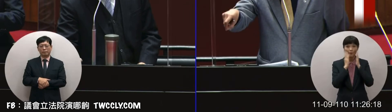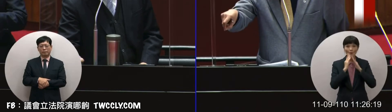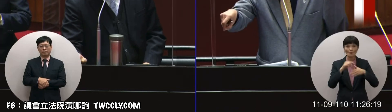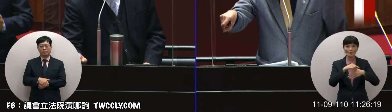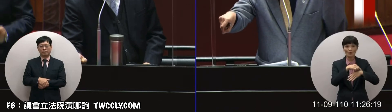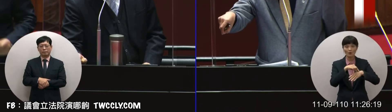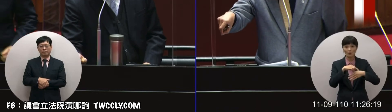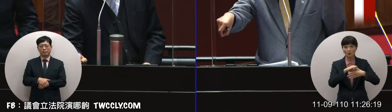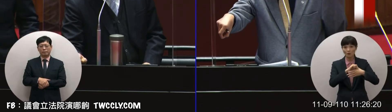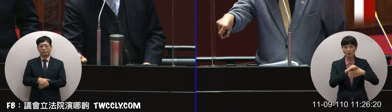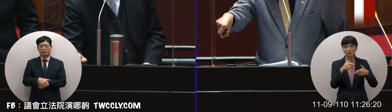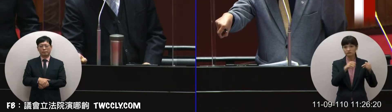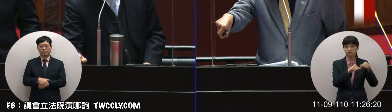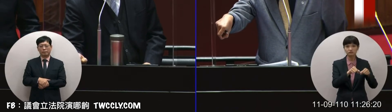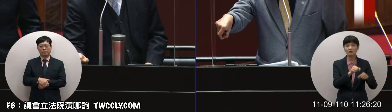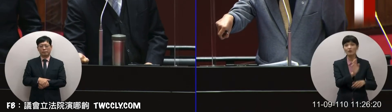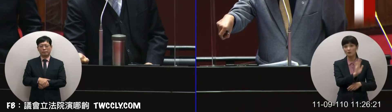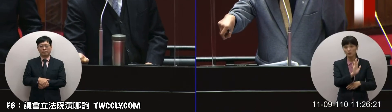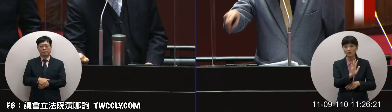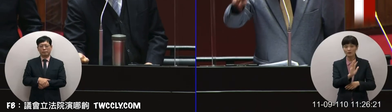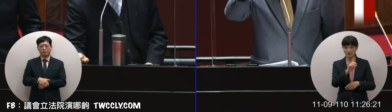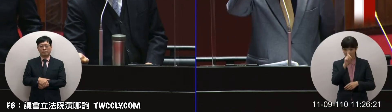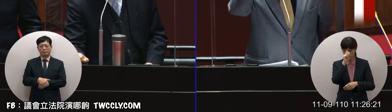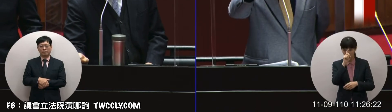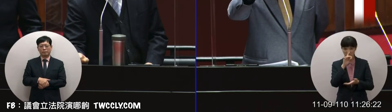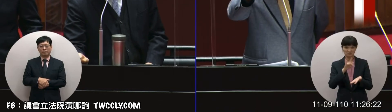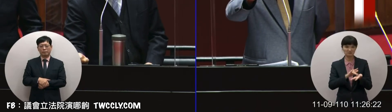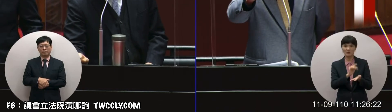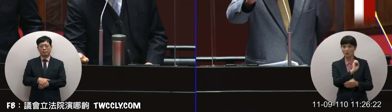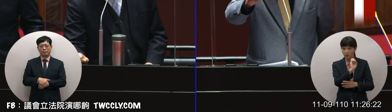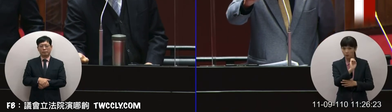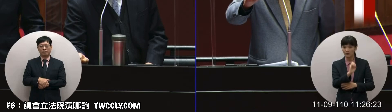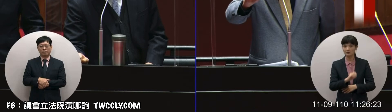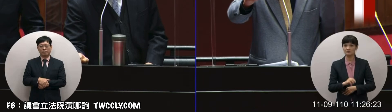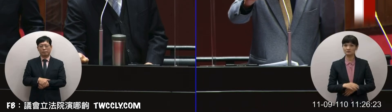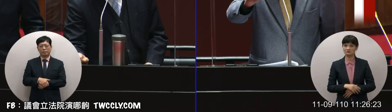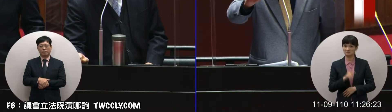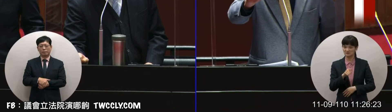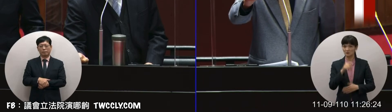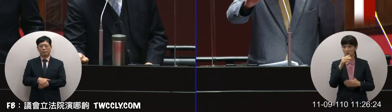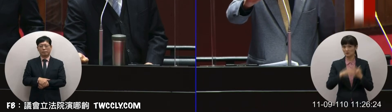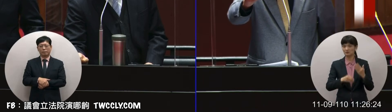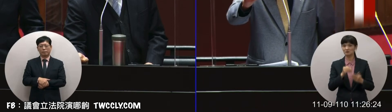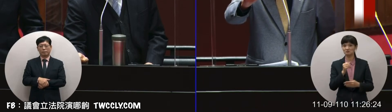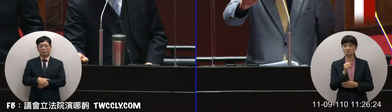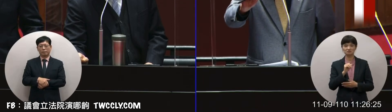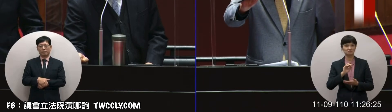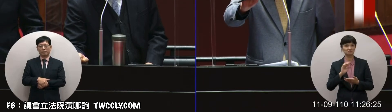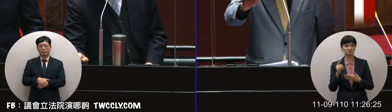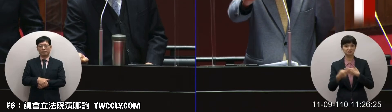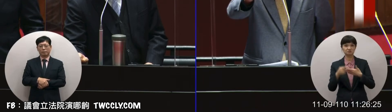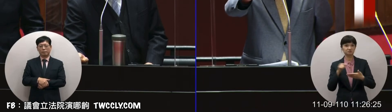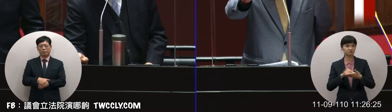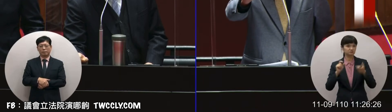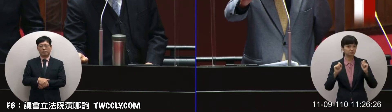台灣的台灣人你用雙重標準現在是你有保守